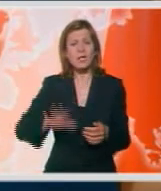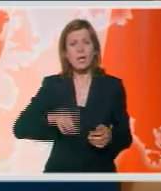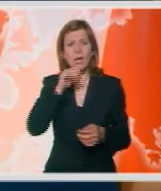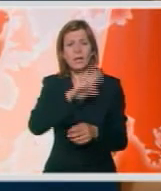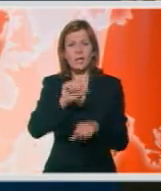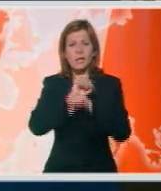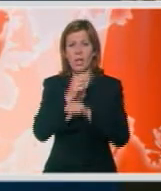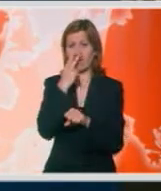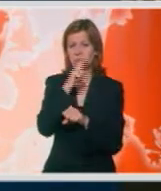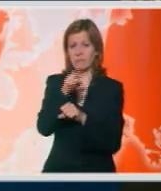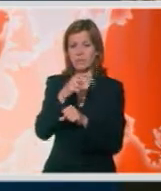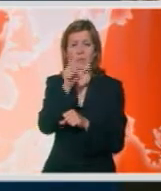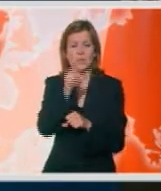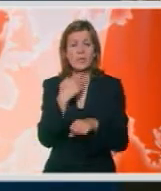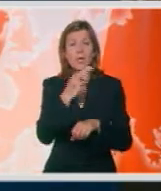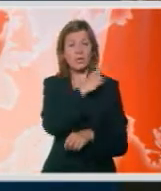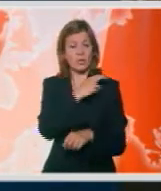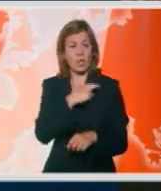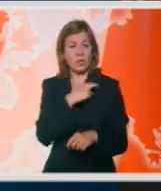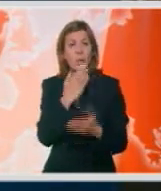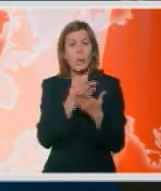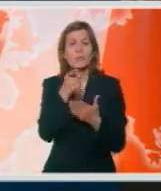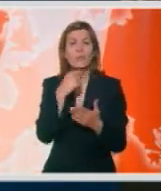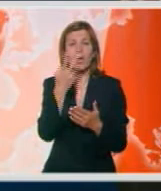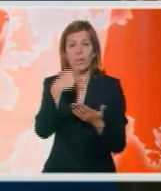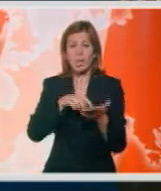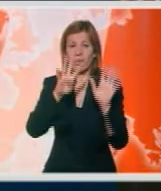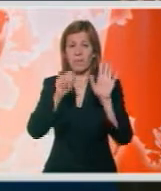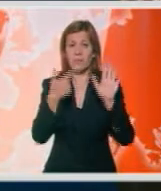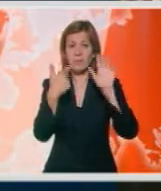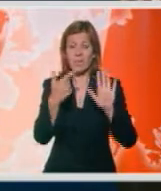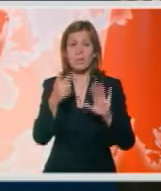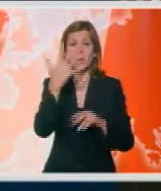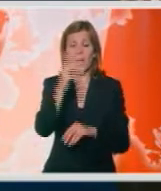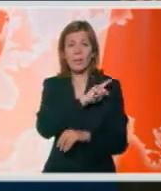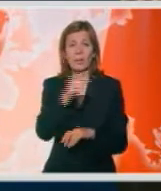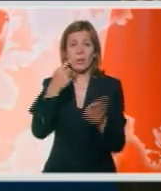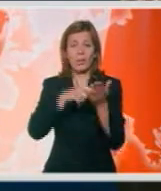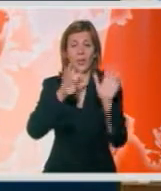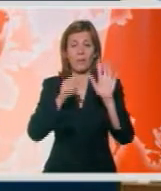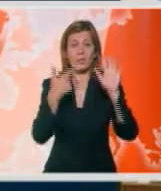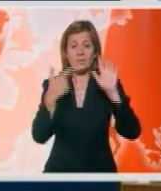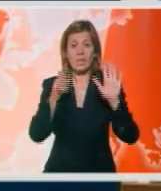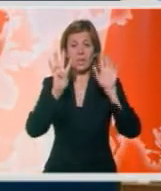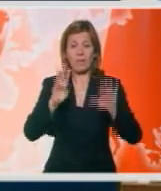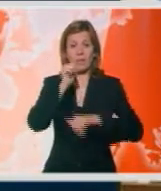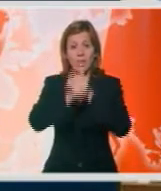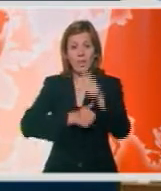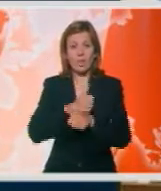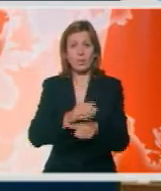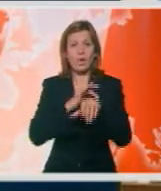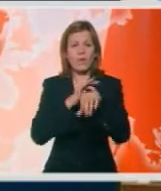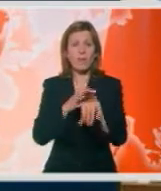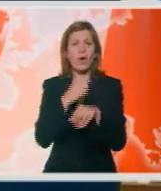u zatvoru. Dač koji je u vreme režima pola pota od 1975. do 1979. vodio